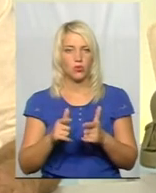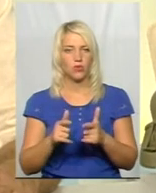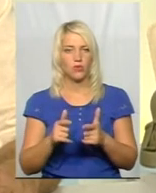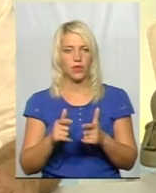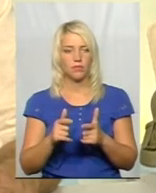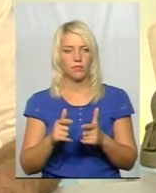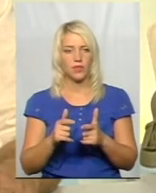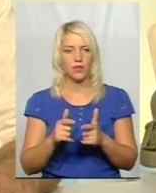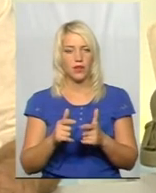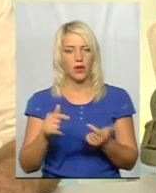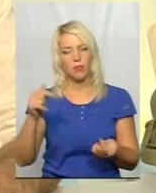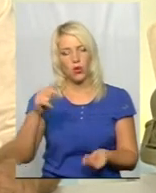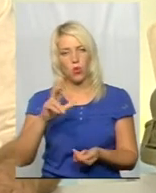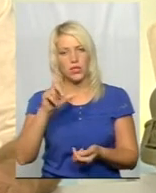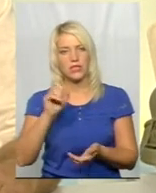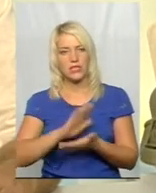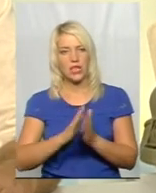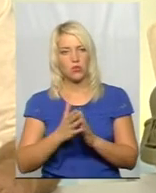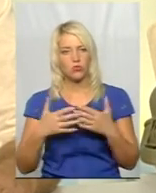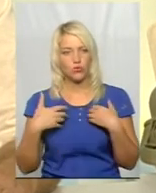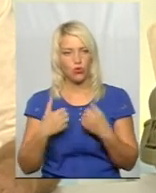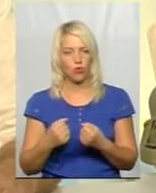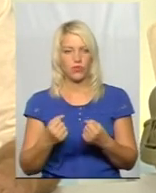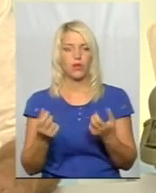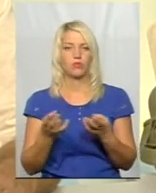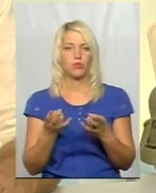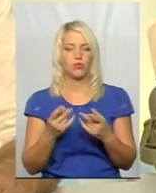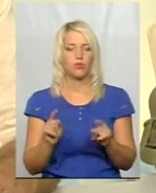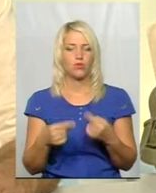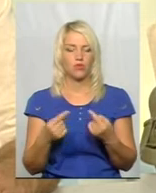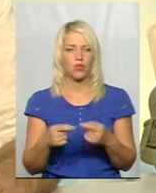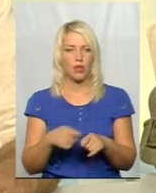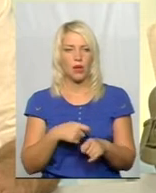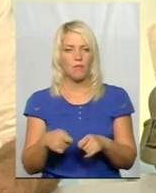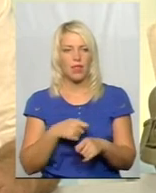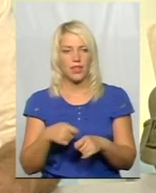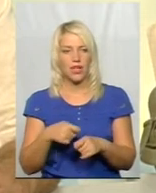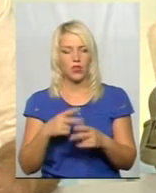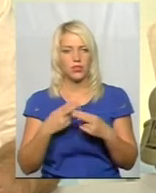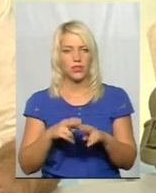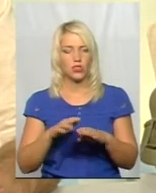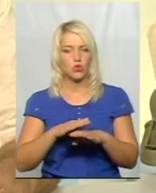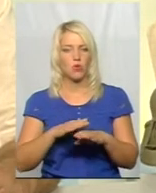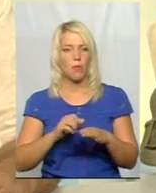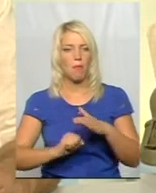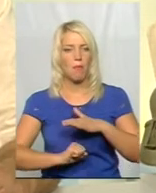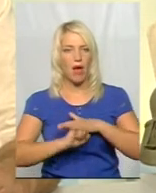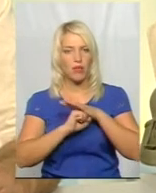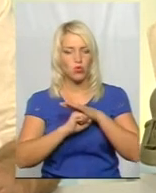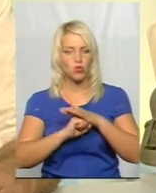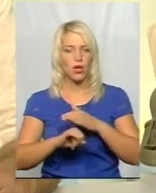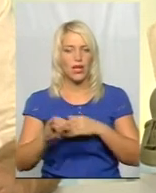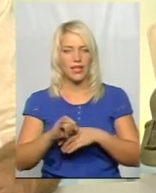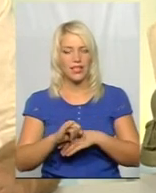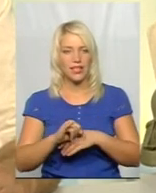професійної пригодності за станом здоров'я. Потрібно створювати нову матеріальну технічну базу і, врешті